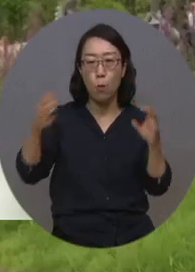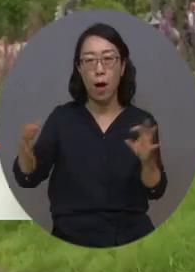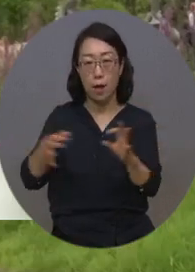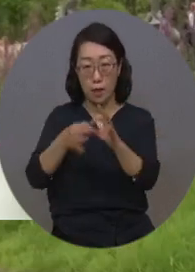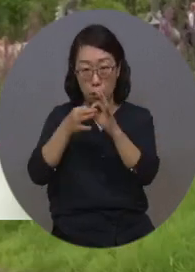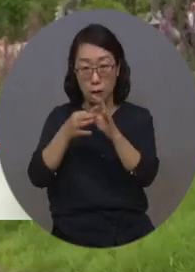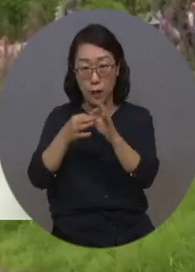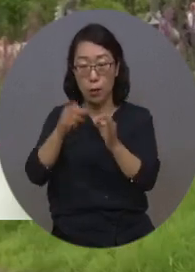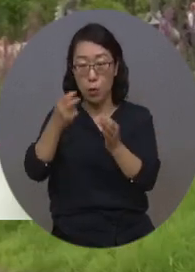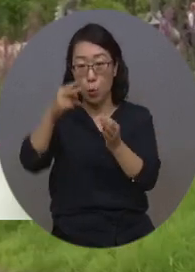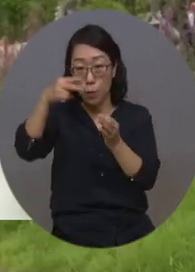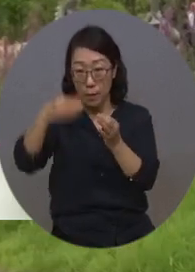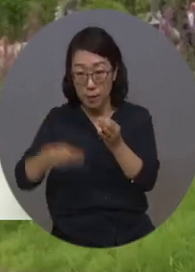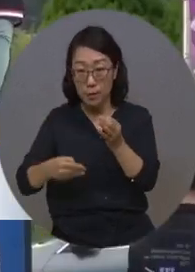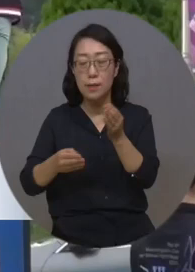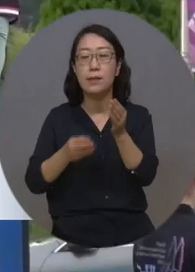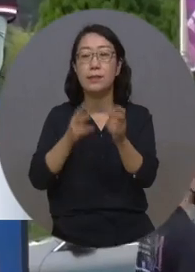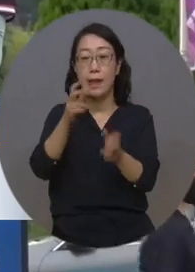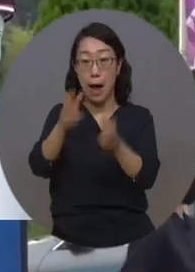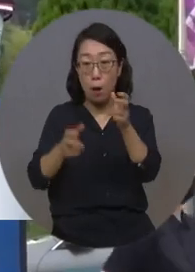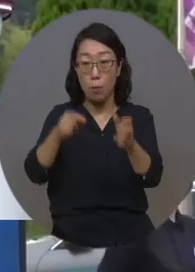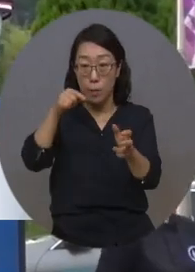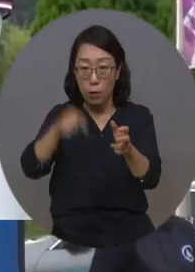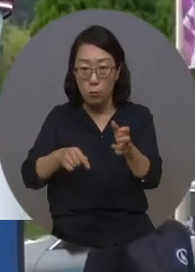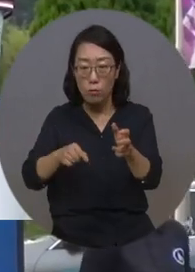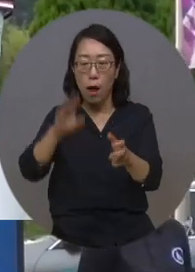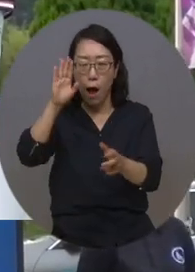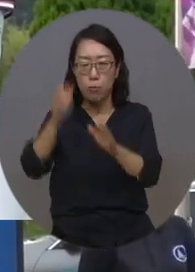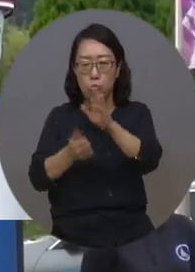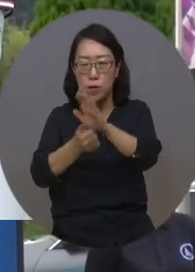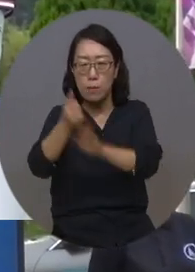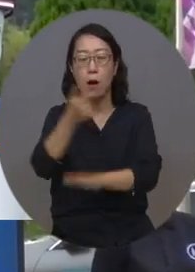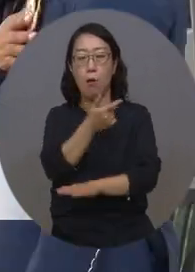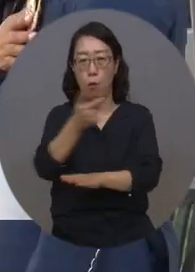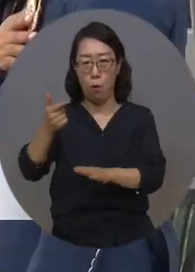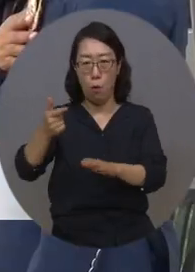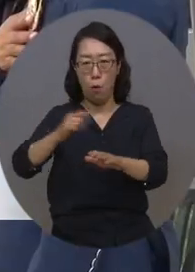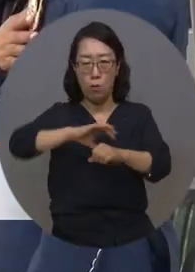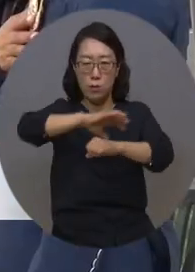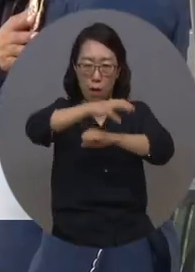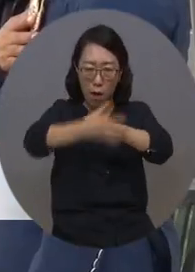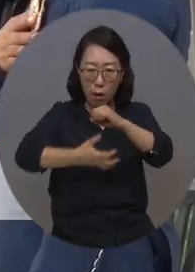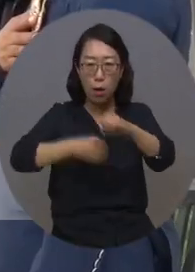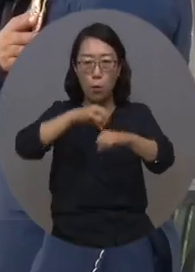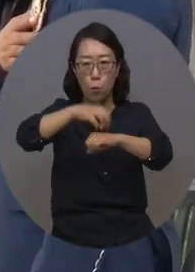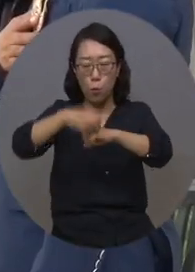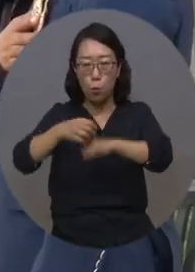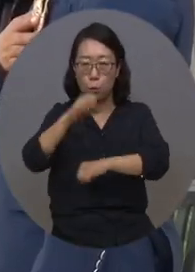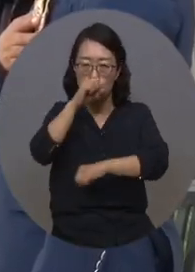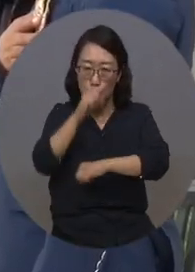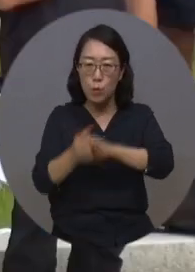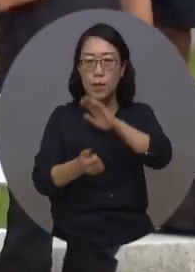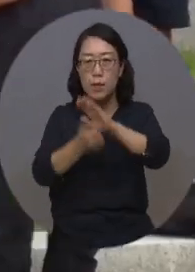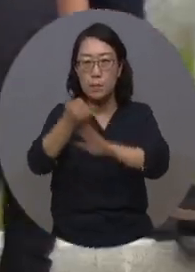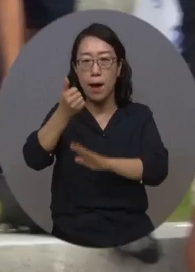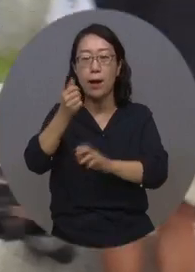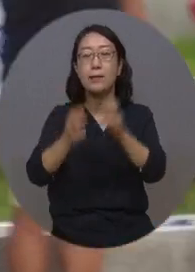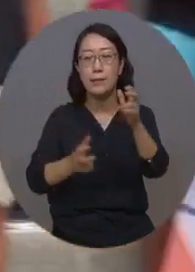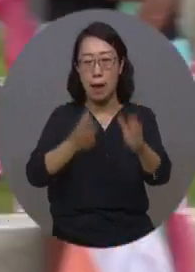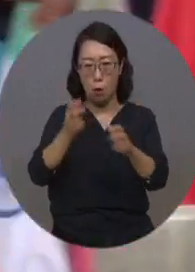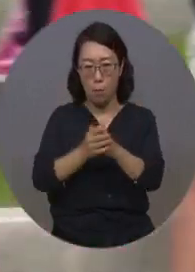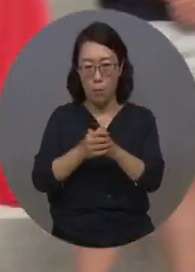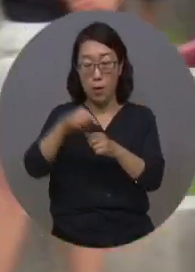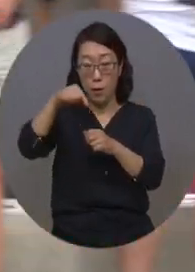산업은 차세대의 블루오션으로 우리나라뿐만 아니라 전 세계가 주목하는 산업이라며 요트의 성지인